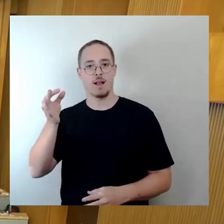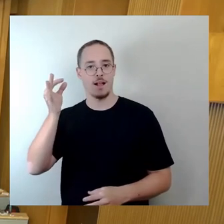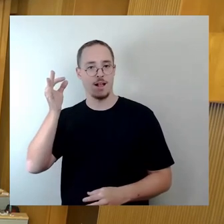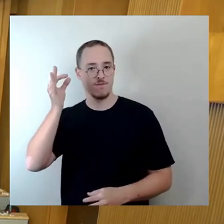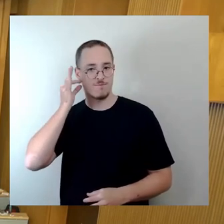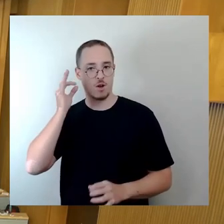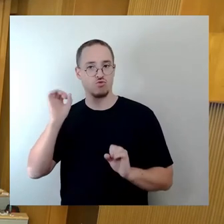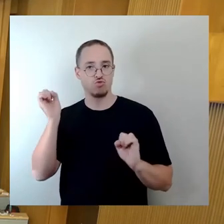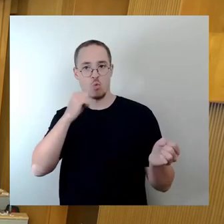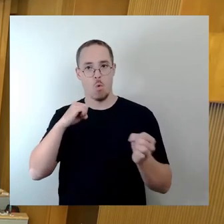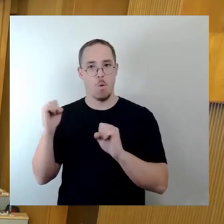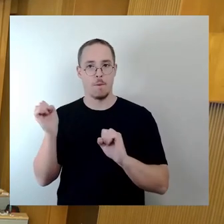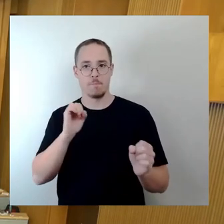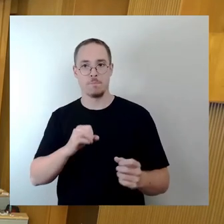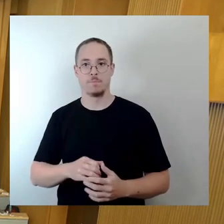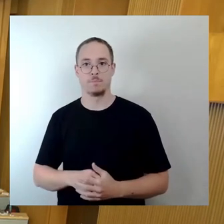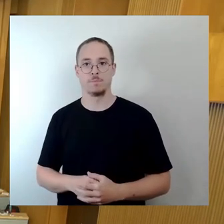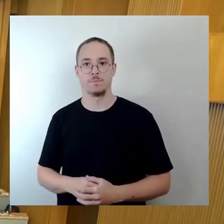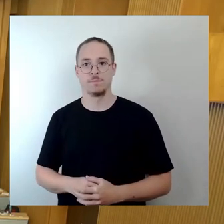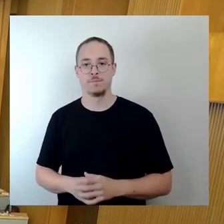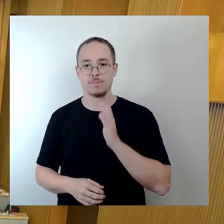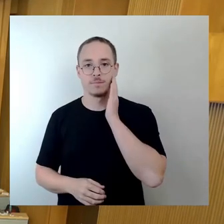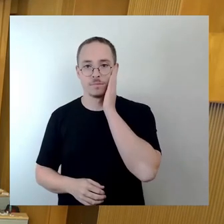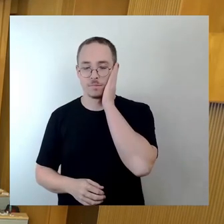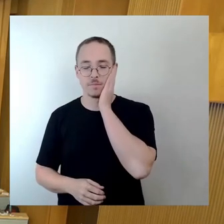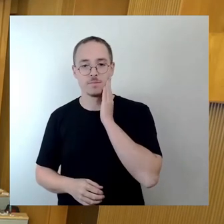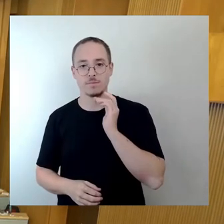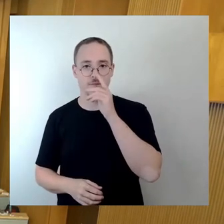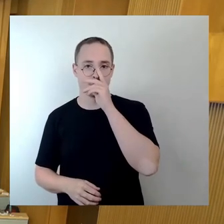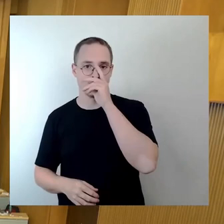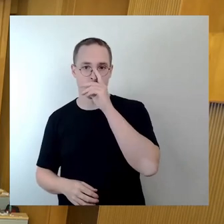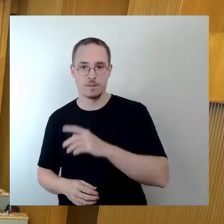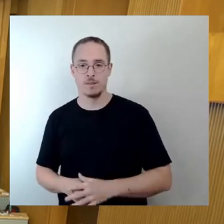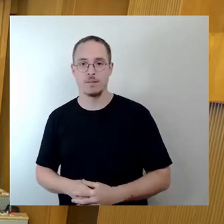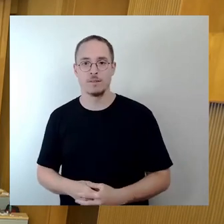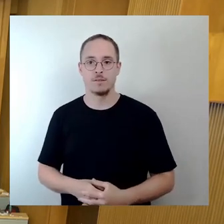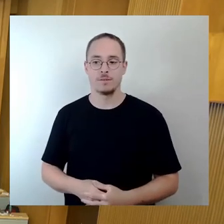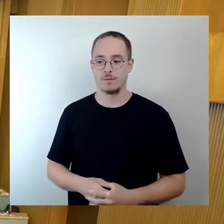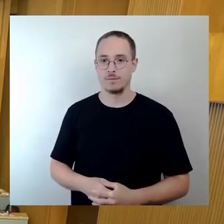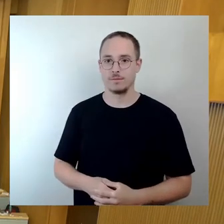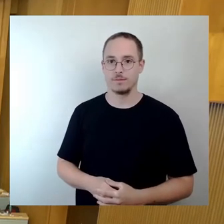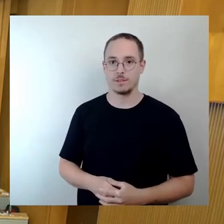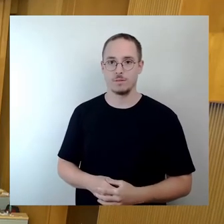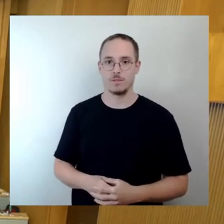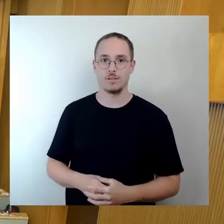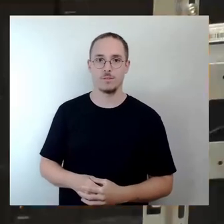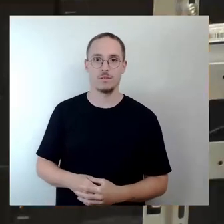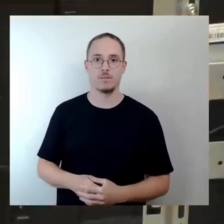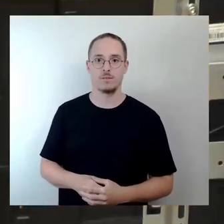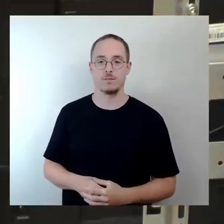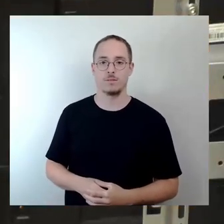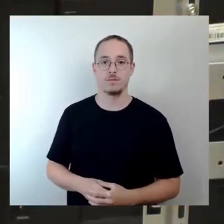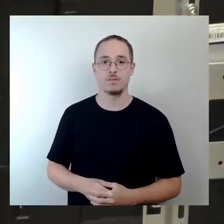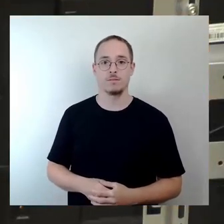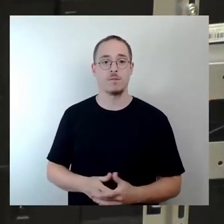Sehr geehrter Herr Asterobe-Bürgermeister, liebe Menschen auf der Tribüne, liebe Menschen im Stream zu